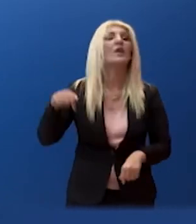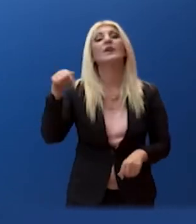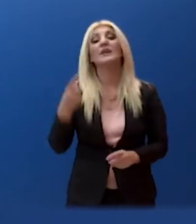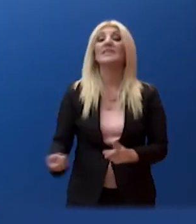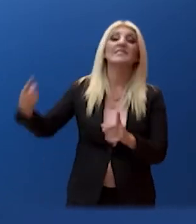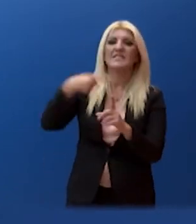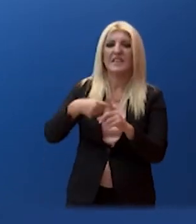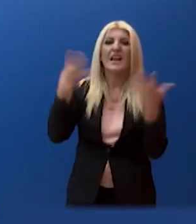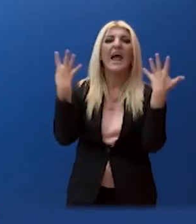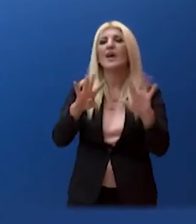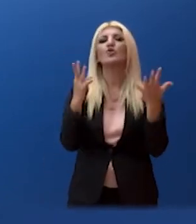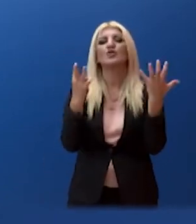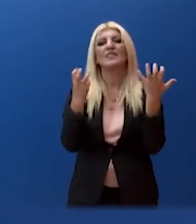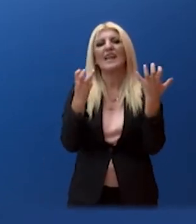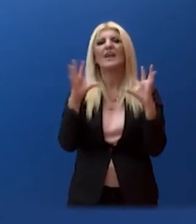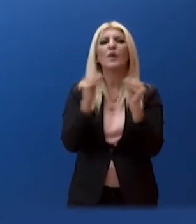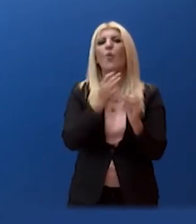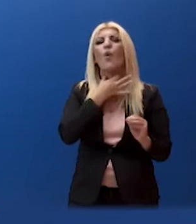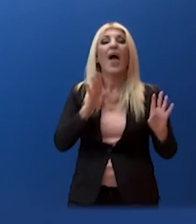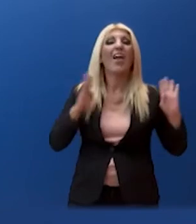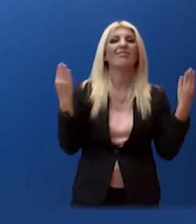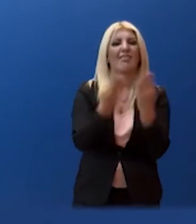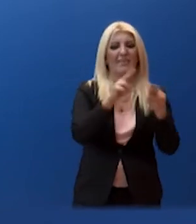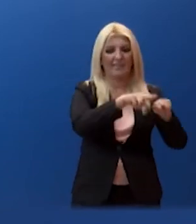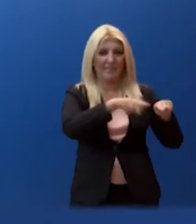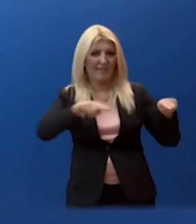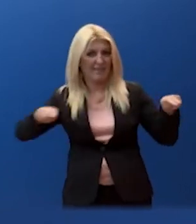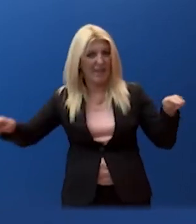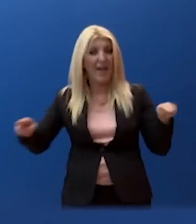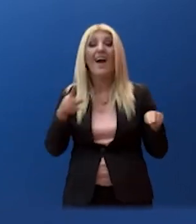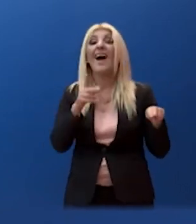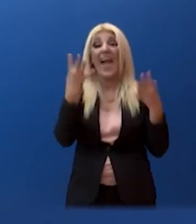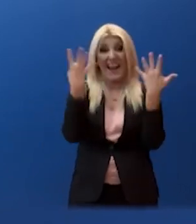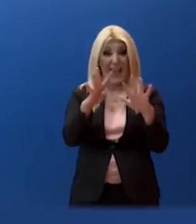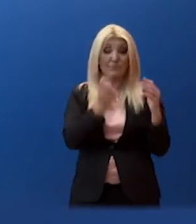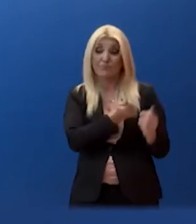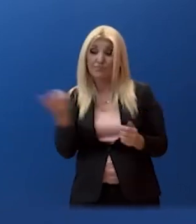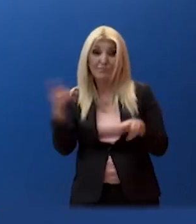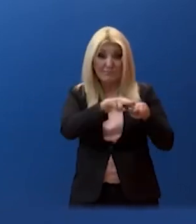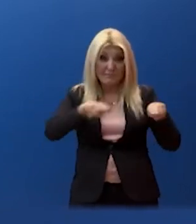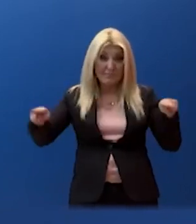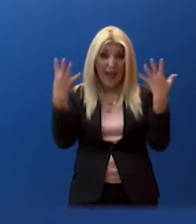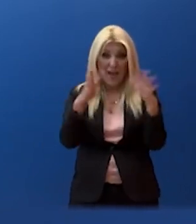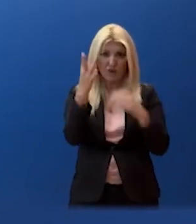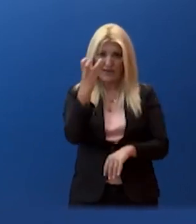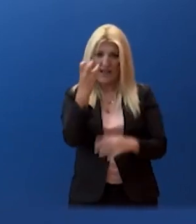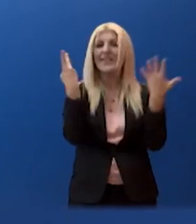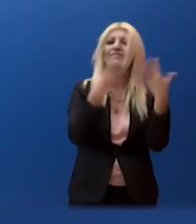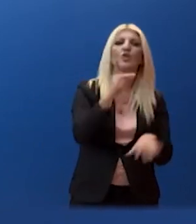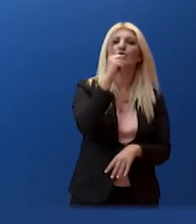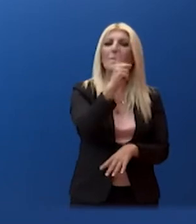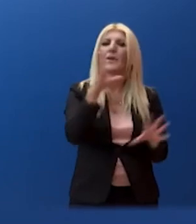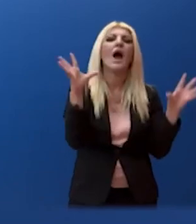930. Από αυτές, οι 701 διατίθενται για ασθενείς με άλλα νοσήματα και οι 229